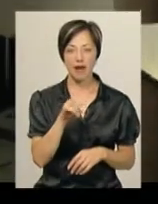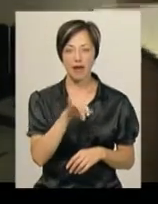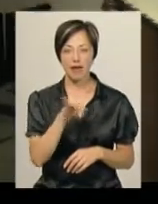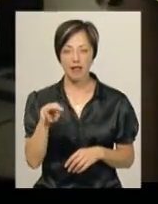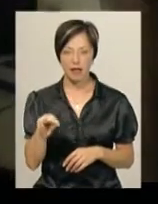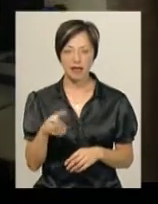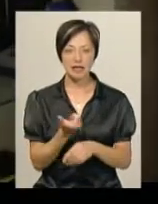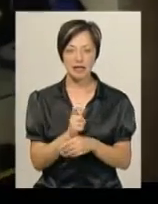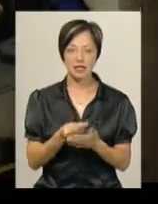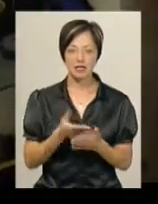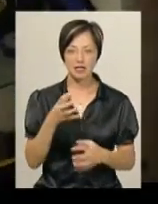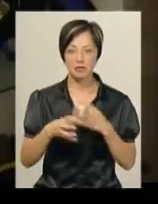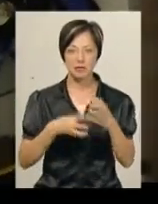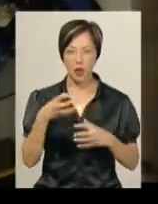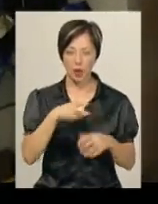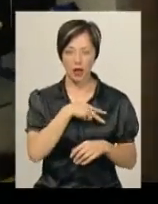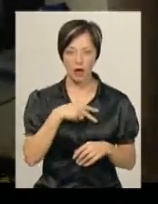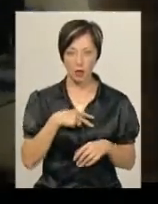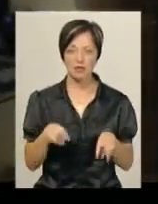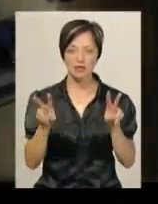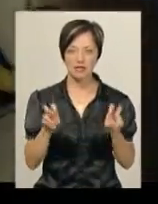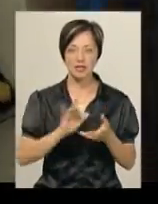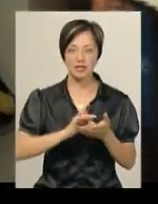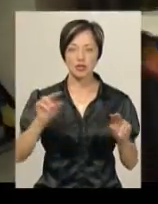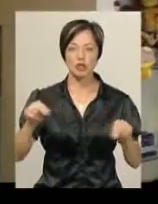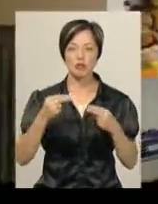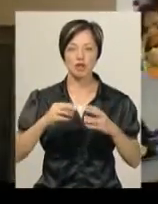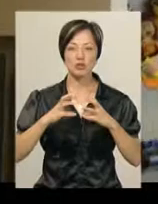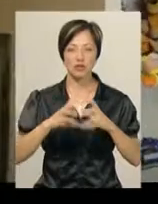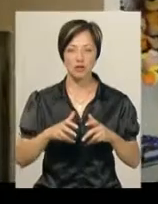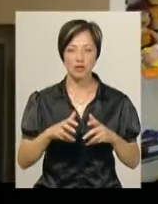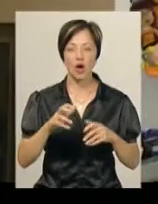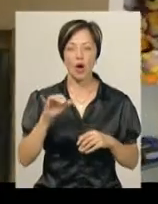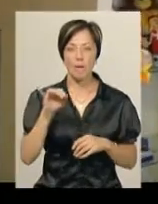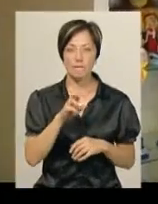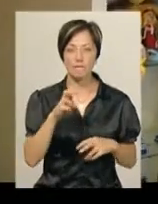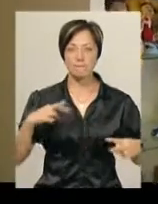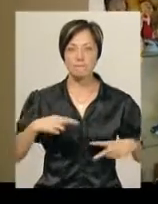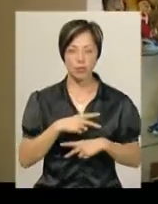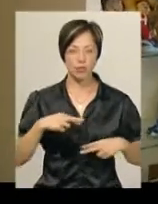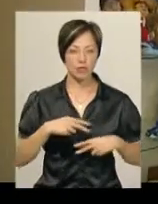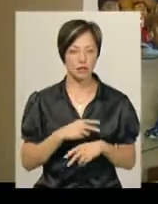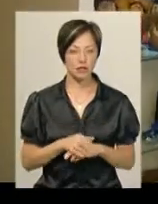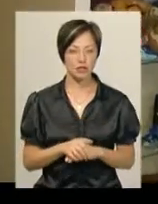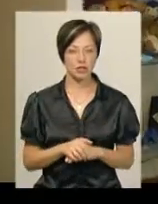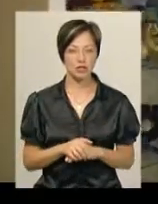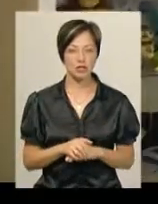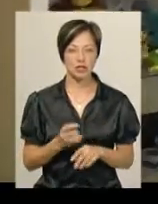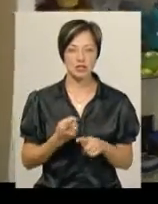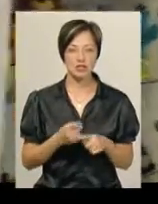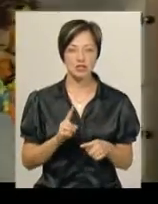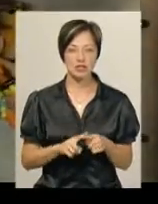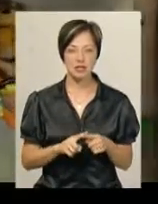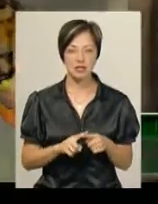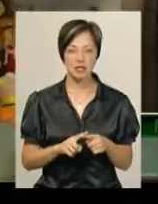Найціннішою серед міжнародних спортивних нагород Михайло називає срібло чемпіонату світу в Будапешті. Це не перша моя медаль